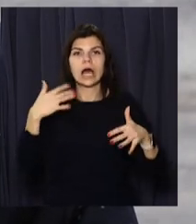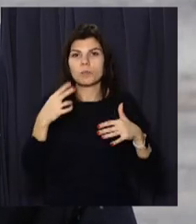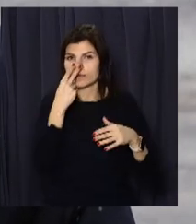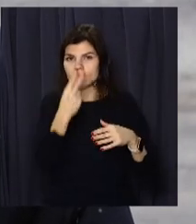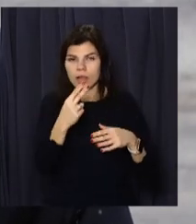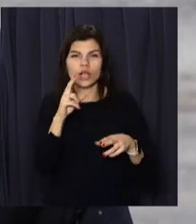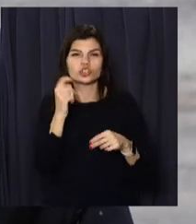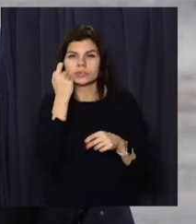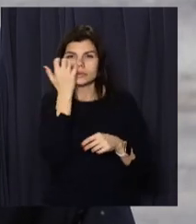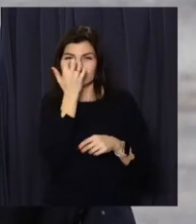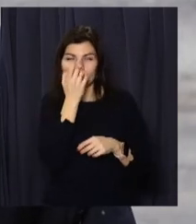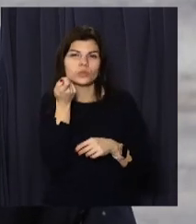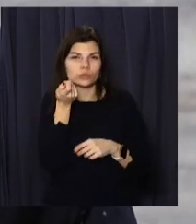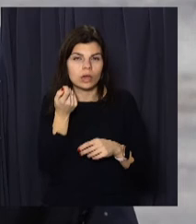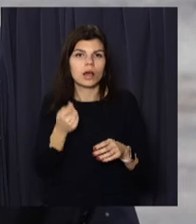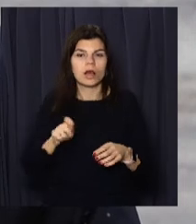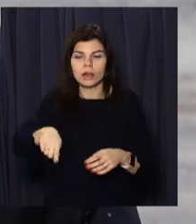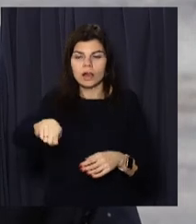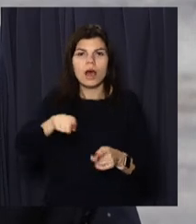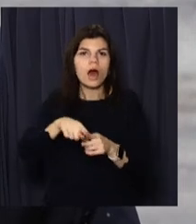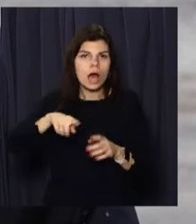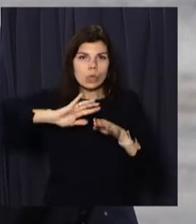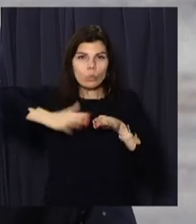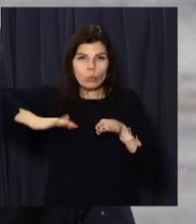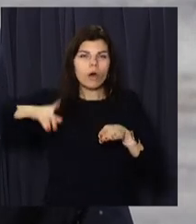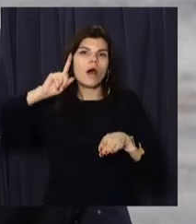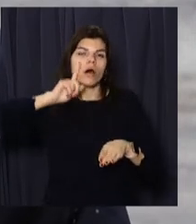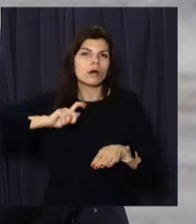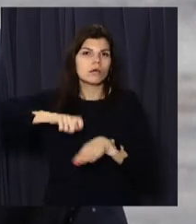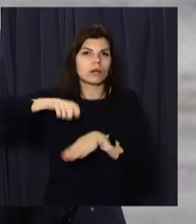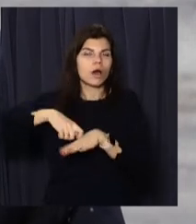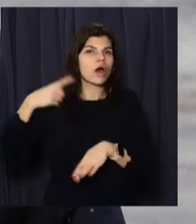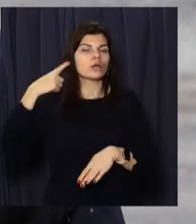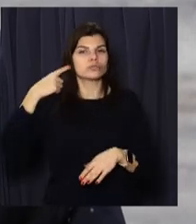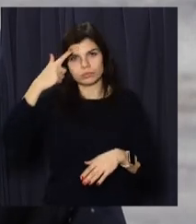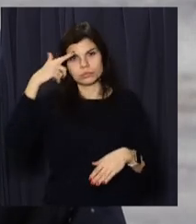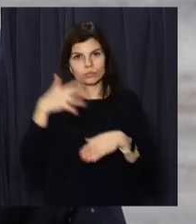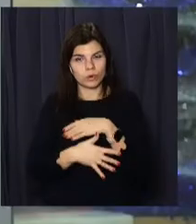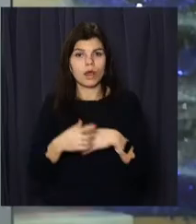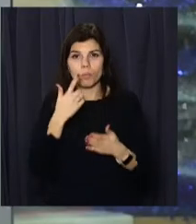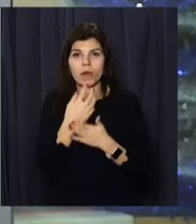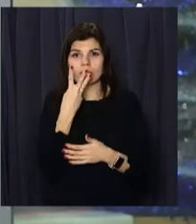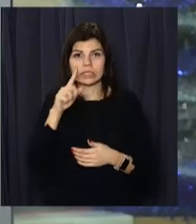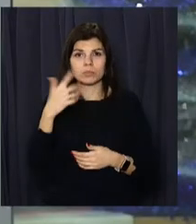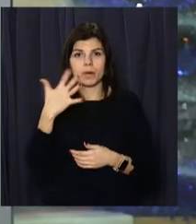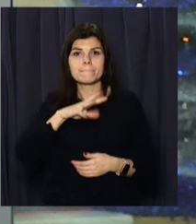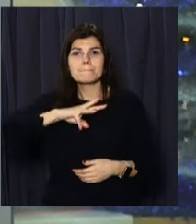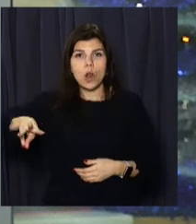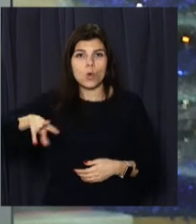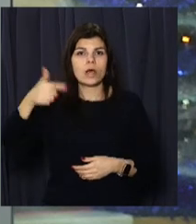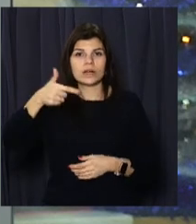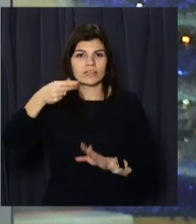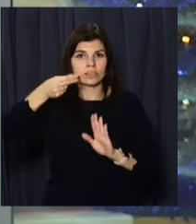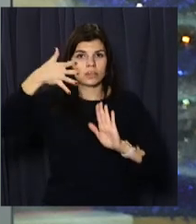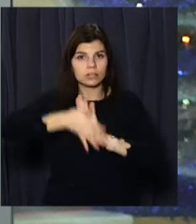людей. Загалом робот було виконано більше, ніж на 3,5 мільйони гривень. Сучасний